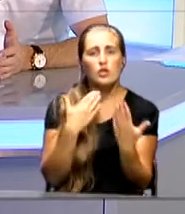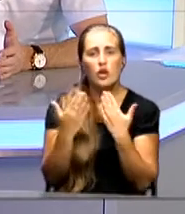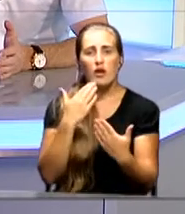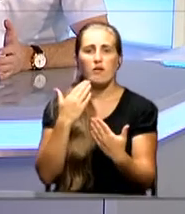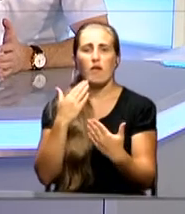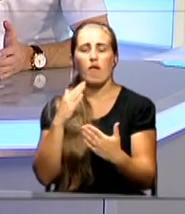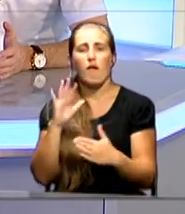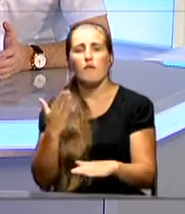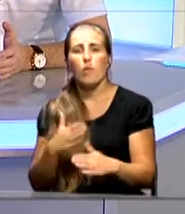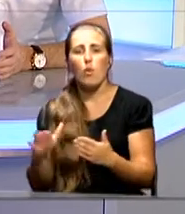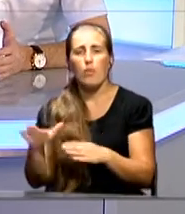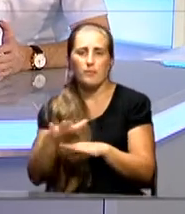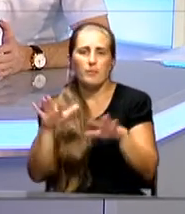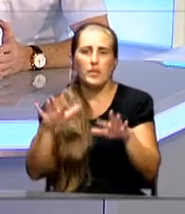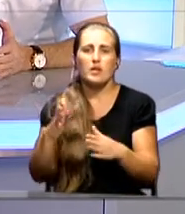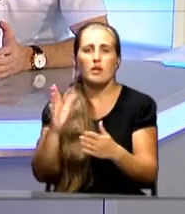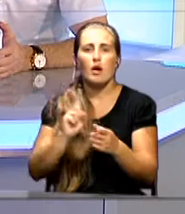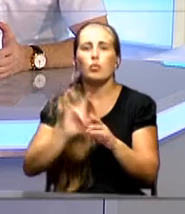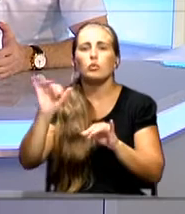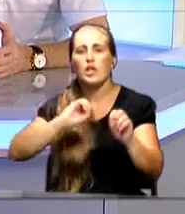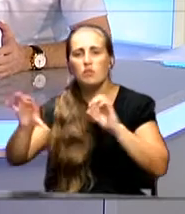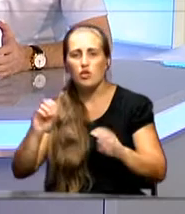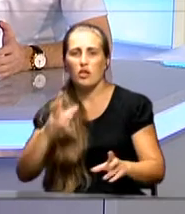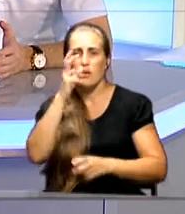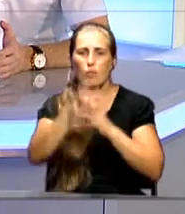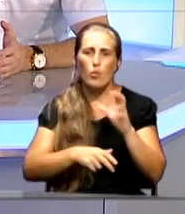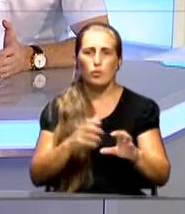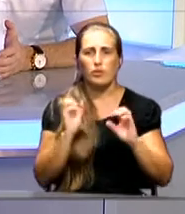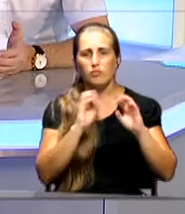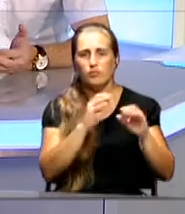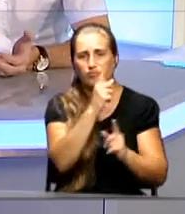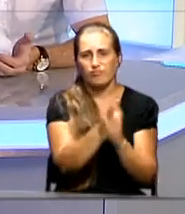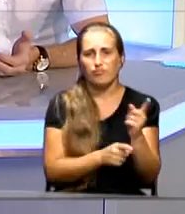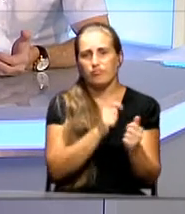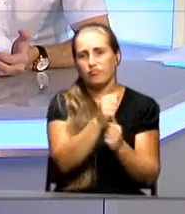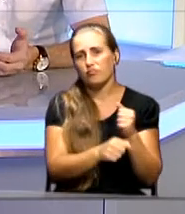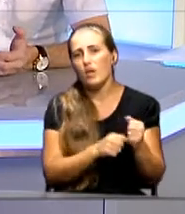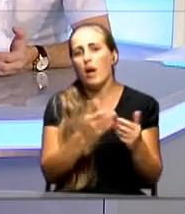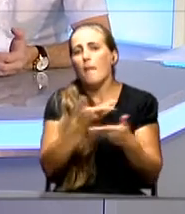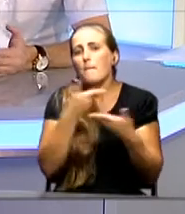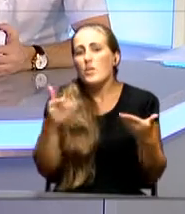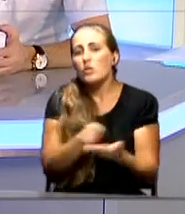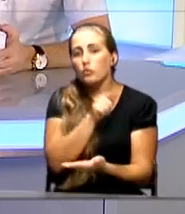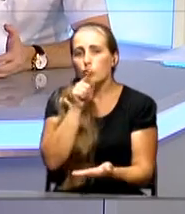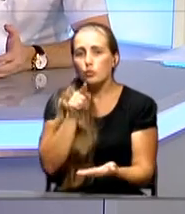в области размещения, переработки отходов. То есть мы должны